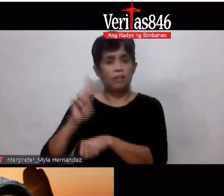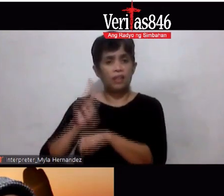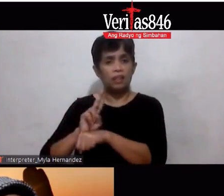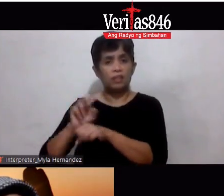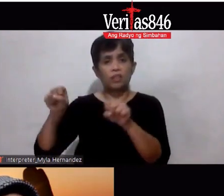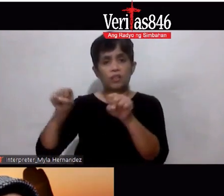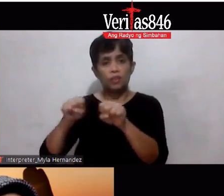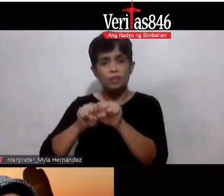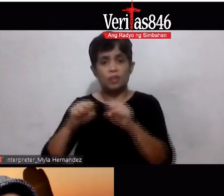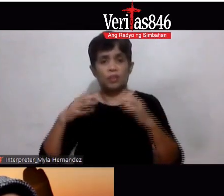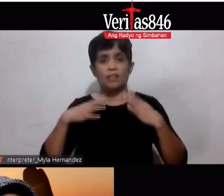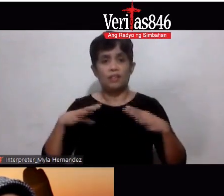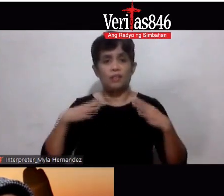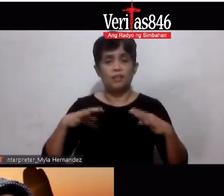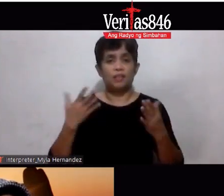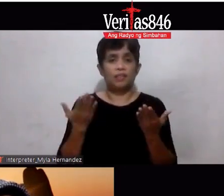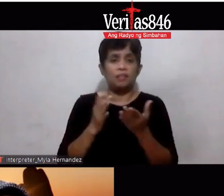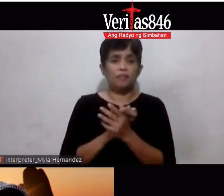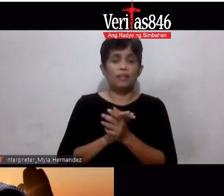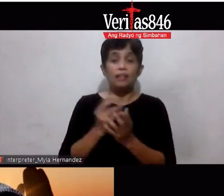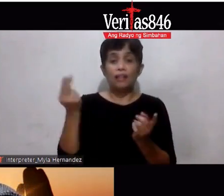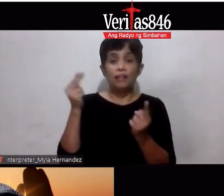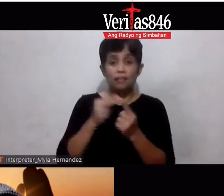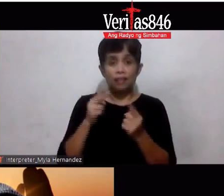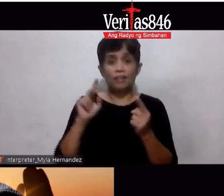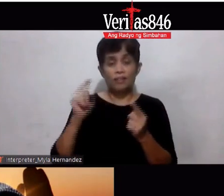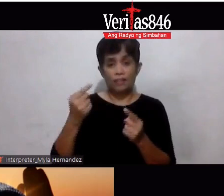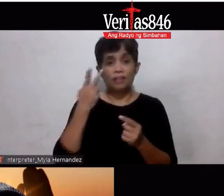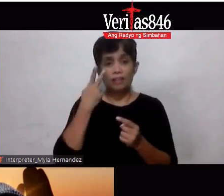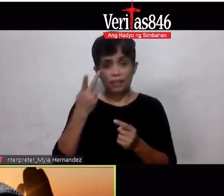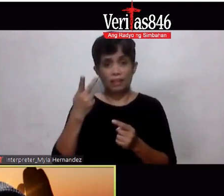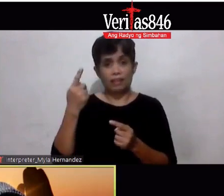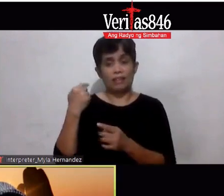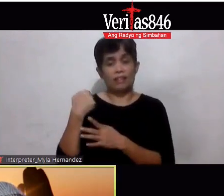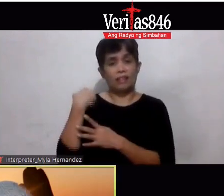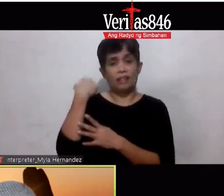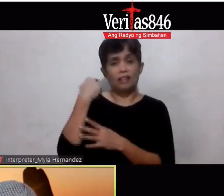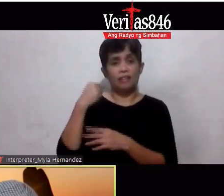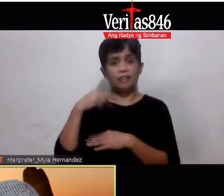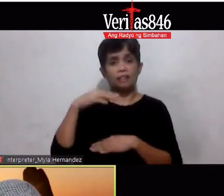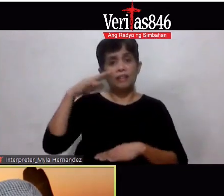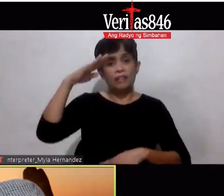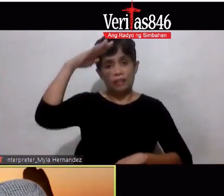Yung bestida mo? Eh hanggang dito lang Ang makikita sa'yo So